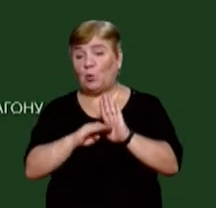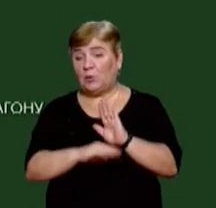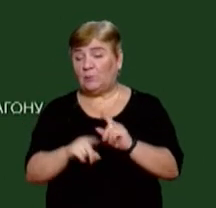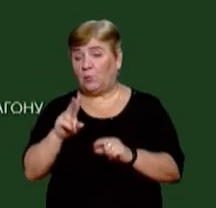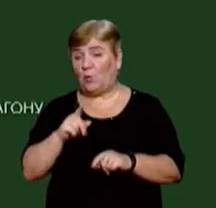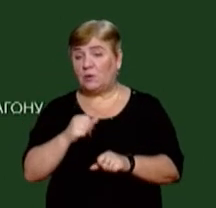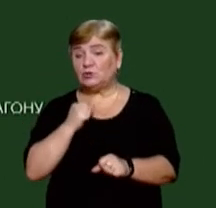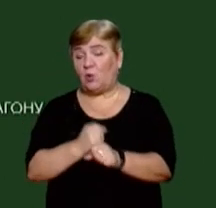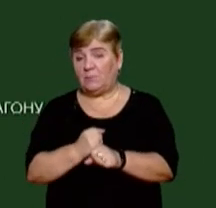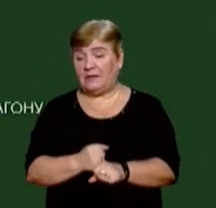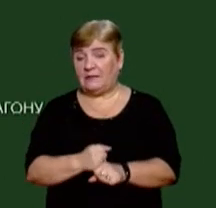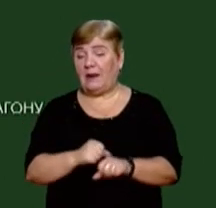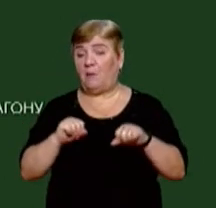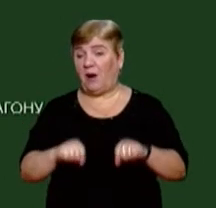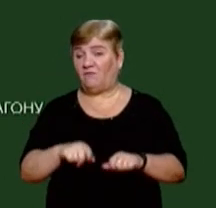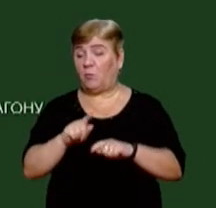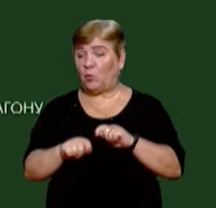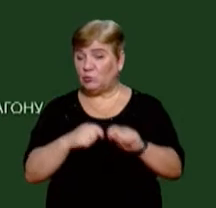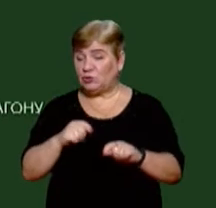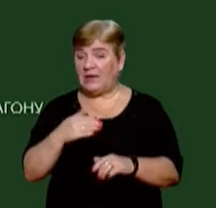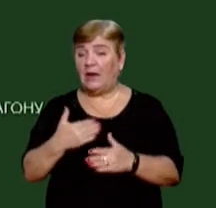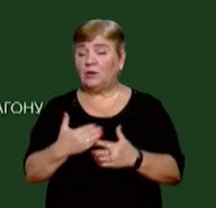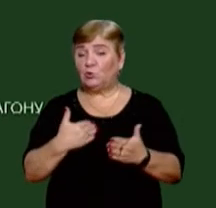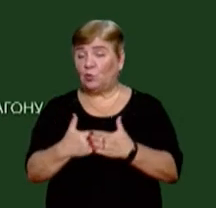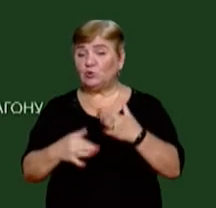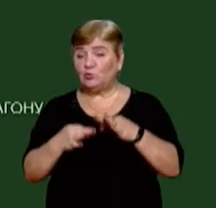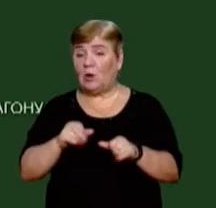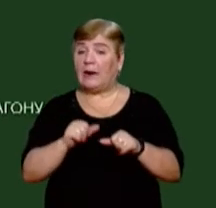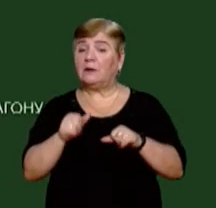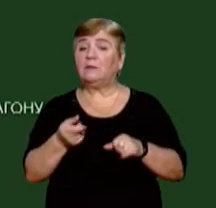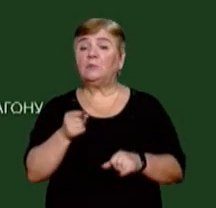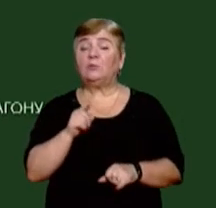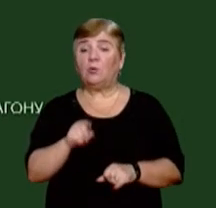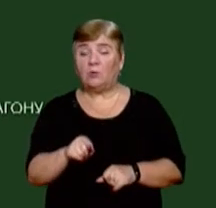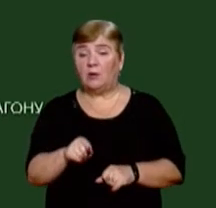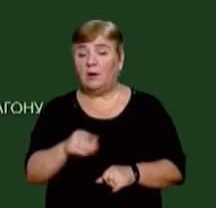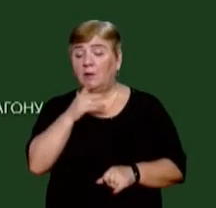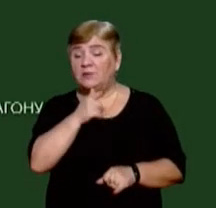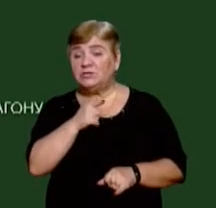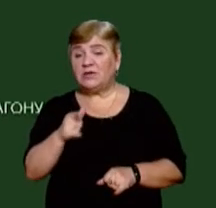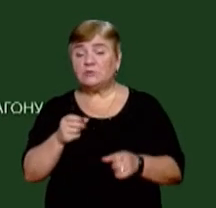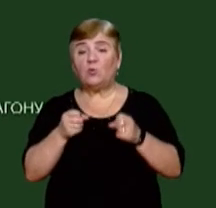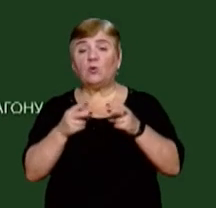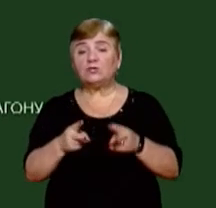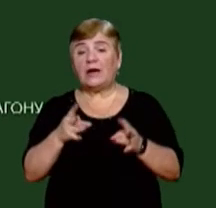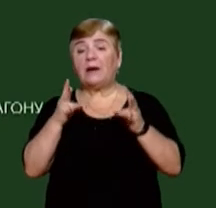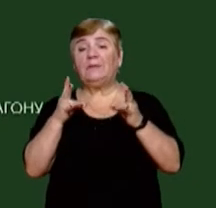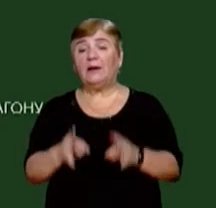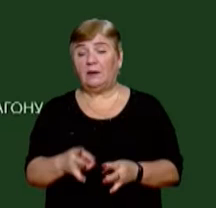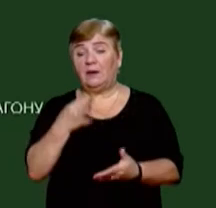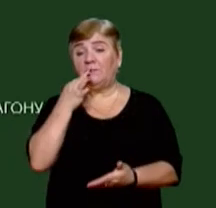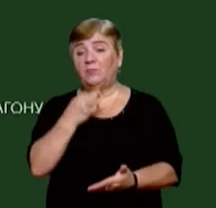вчинені ними правопорушення, справа скерувана до суду. Крім того, тепер нашим співвітчизникам загрожує кримінальна